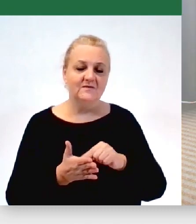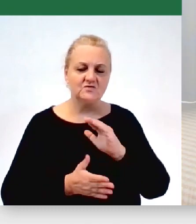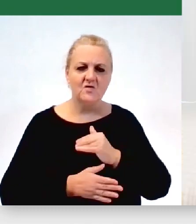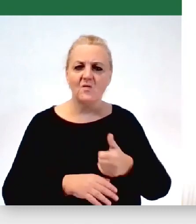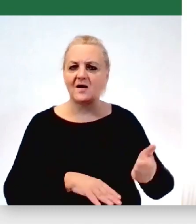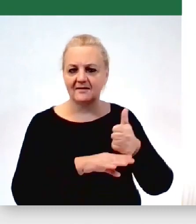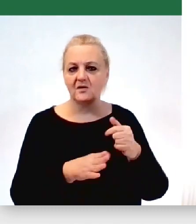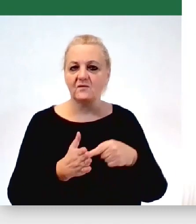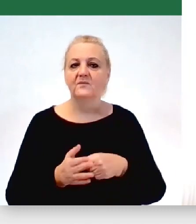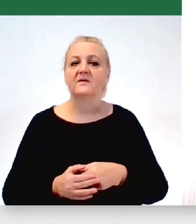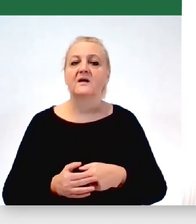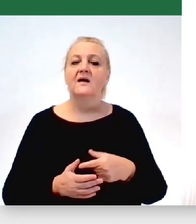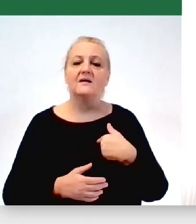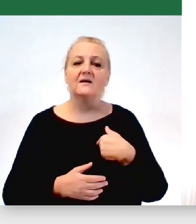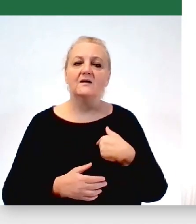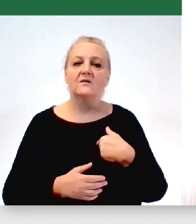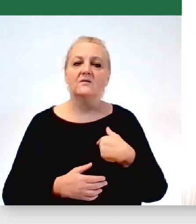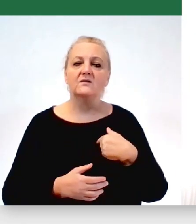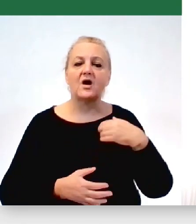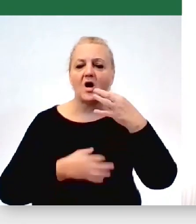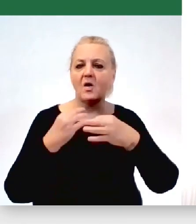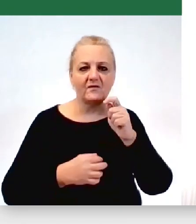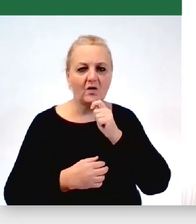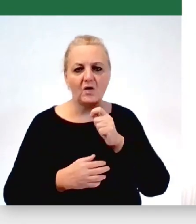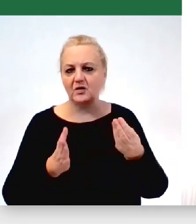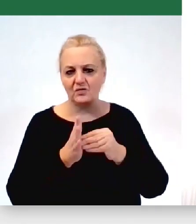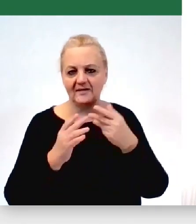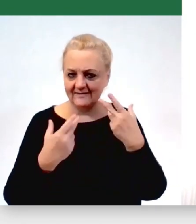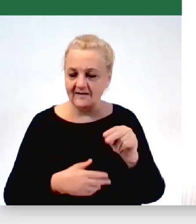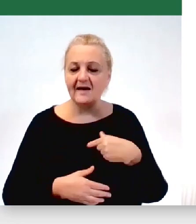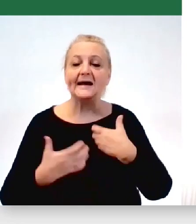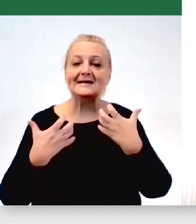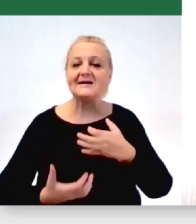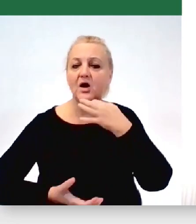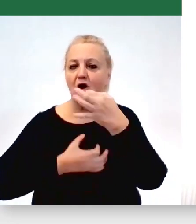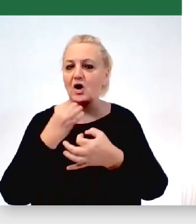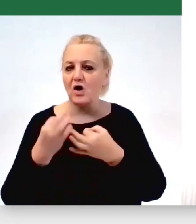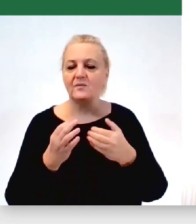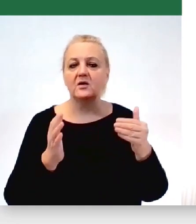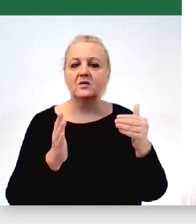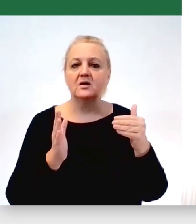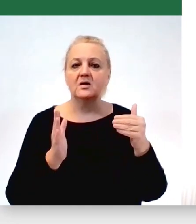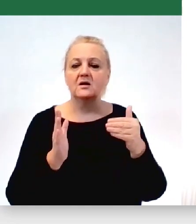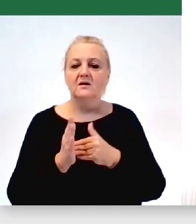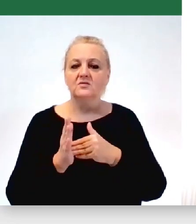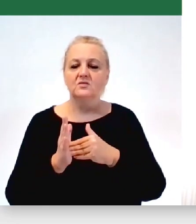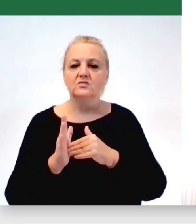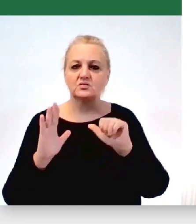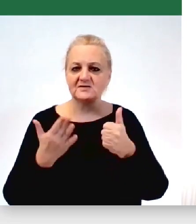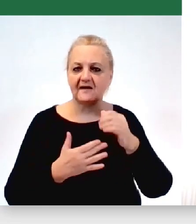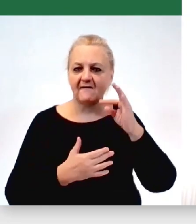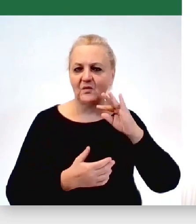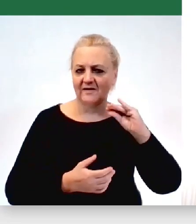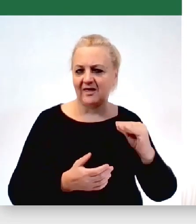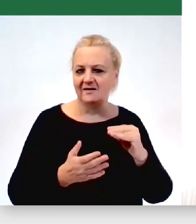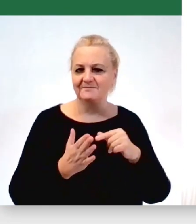komentował tego, co mówiliście. Raczej chciałbym powiedzieć o potrzebie szóstego fotelu. To znaczy, że wydaje mi się,